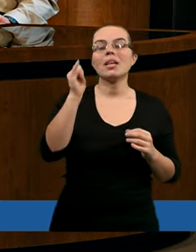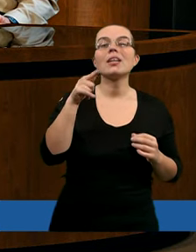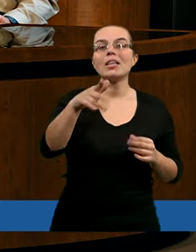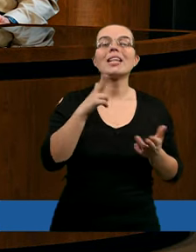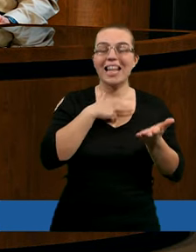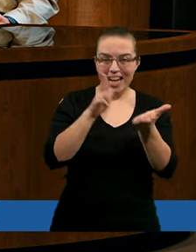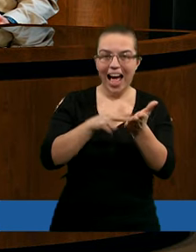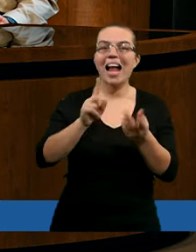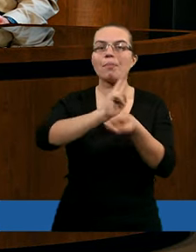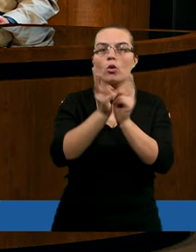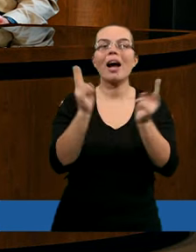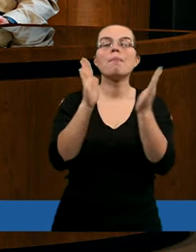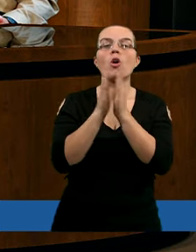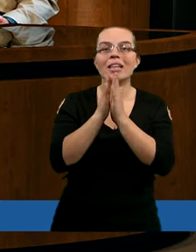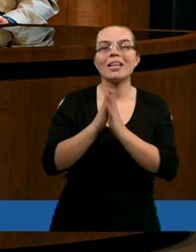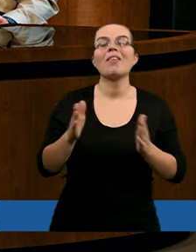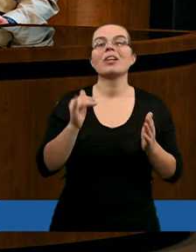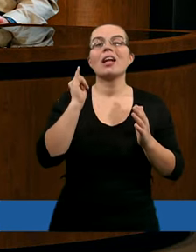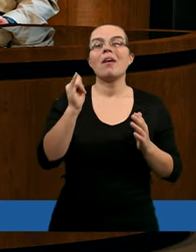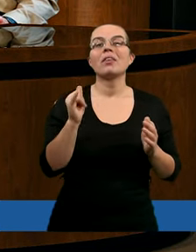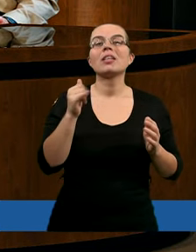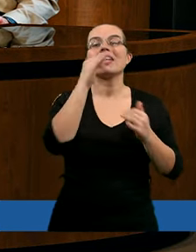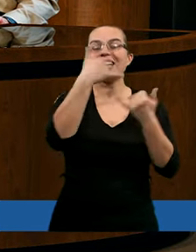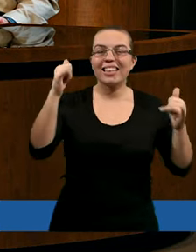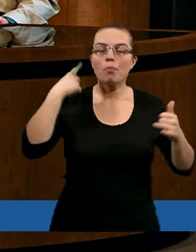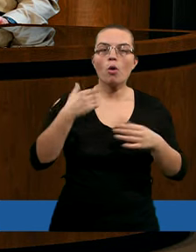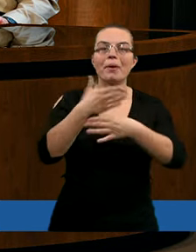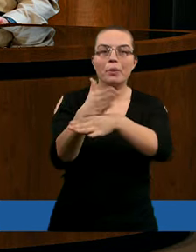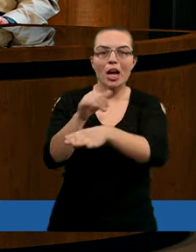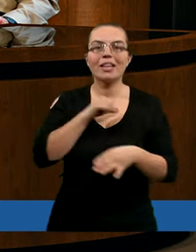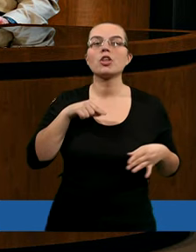na modlitewnę i z Darkiem, Anią, też jeszcze z innymi osobami.